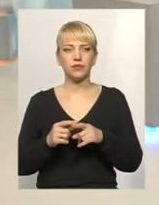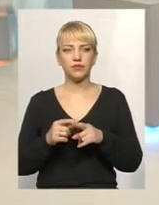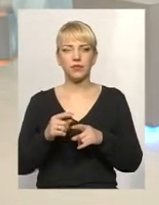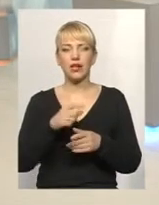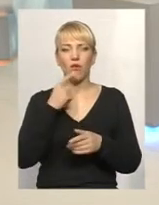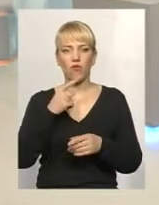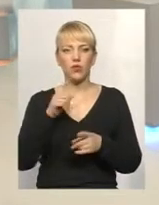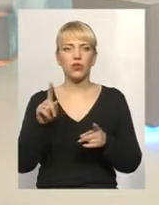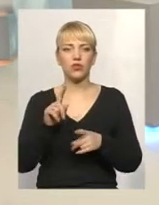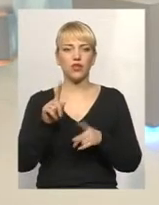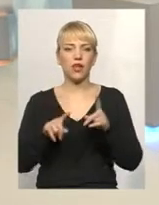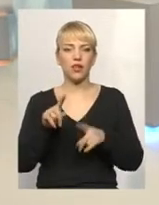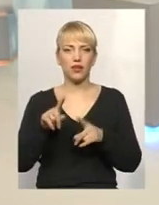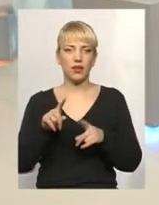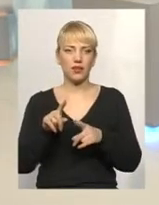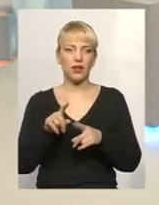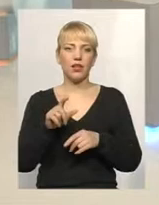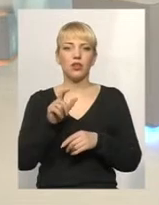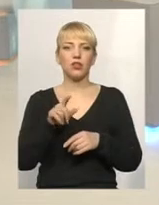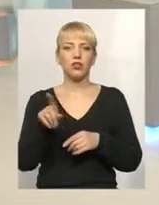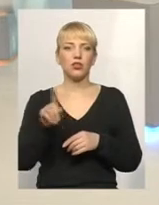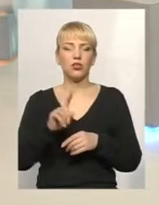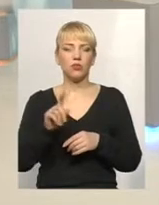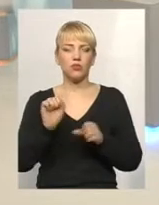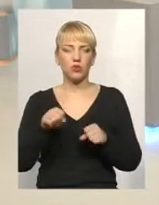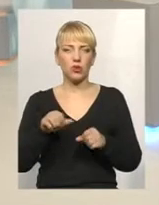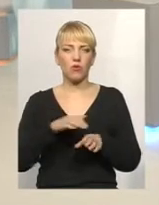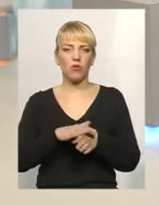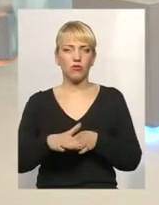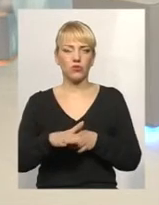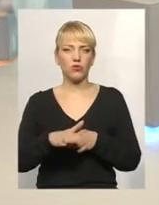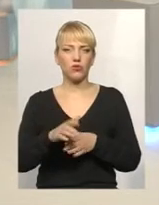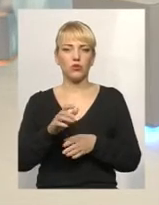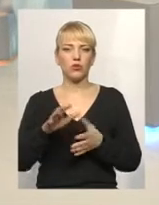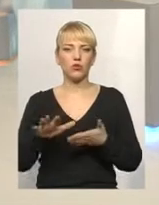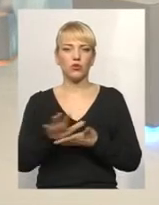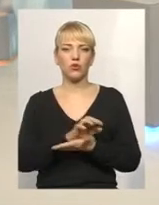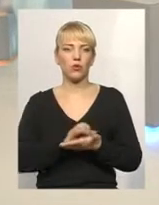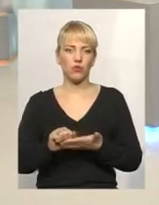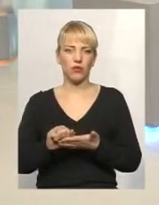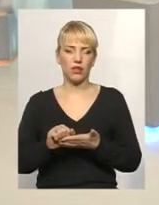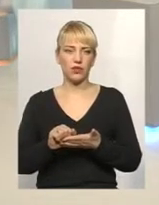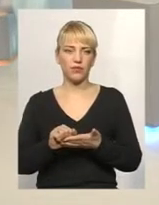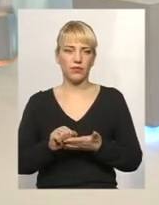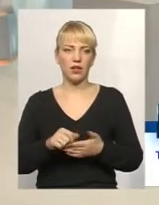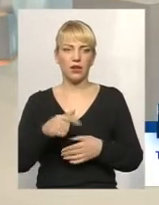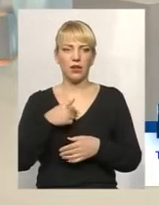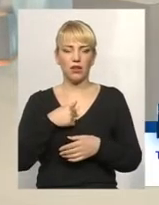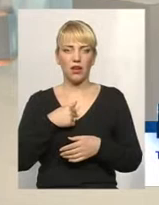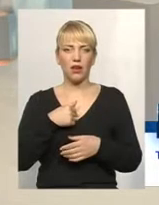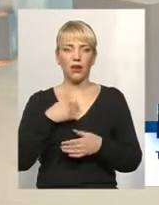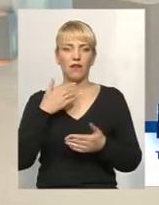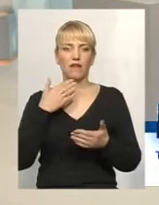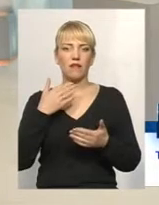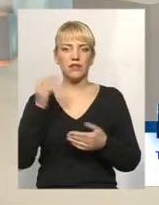стверджують деякі скептики, можуть цю сферу повністю зруйнувати. Як ви ставитесь до таких суджень? Я ставлюсь до того, що